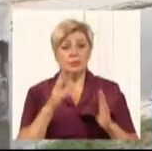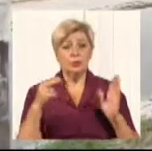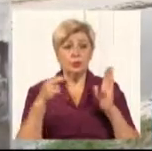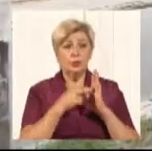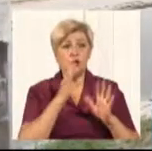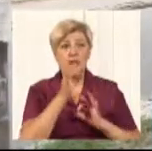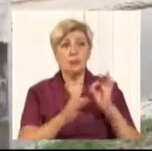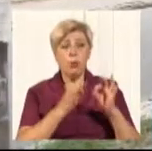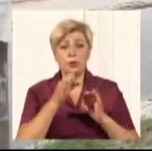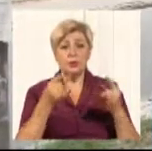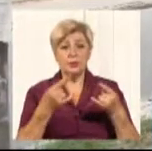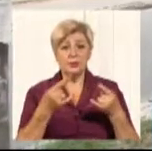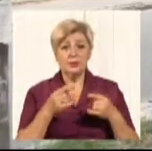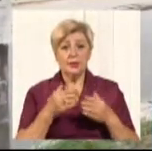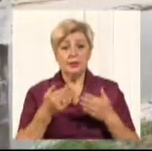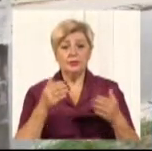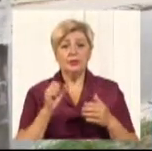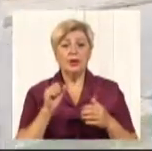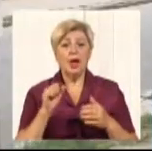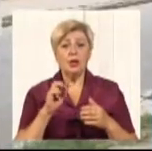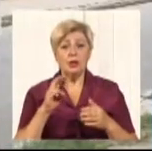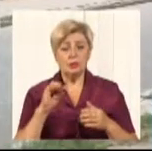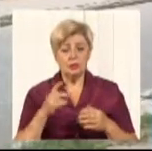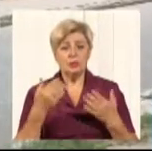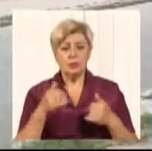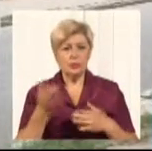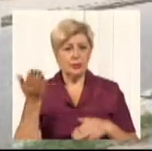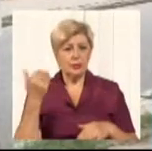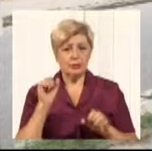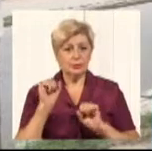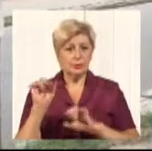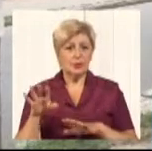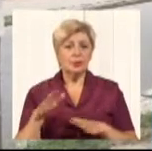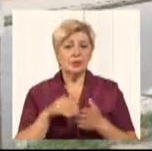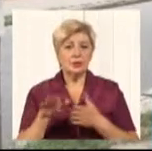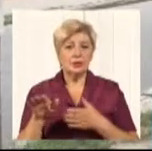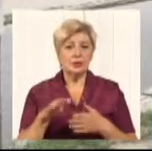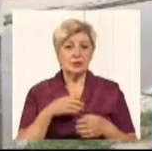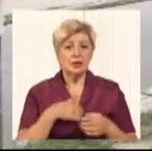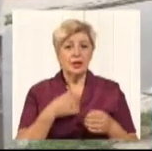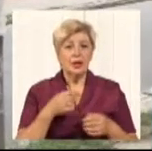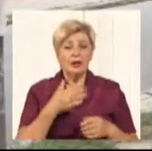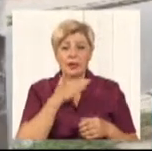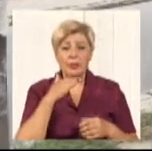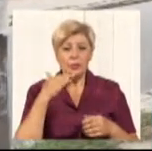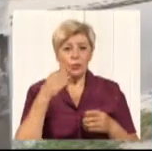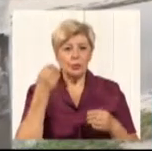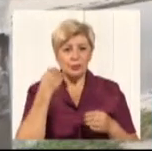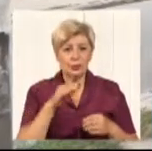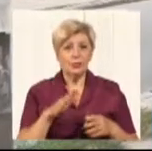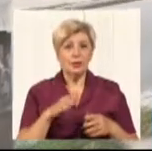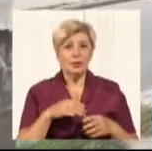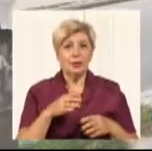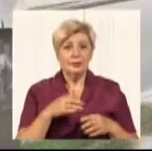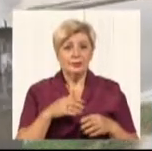т.е. від аналога вже давно-давно отошли. Ну, намного лучше, ніж було, коли була антенна, вона вообще практично